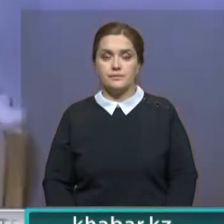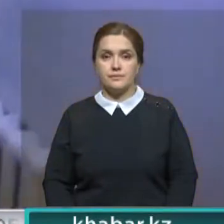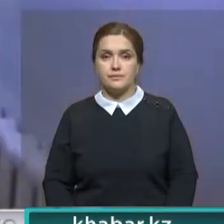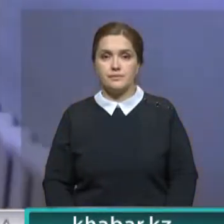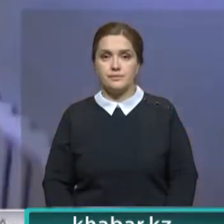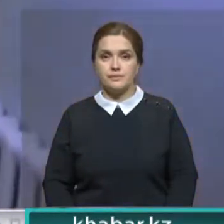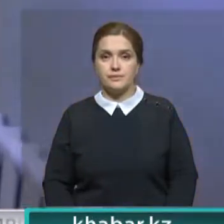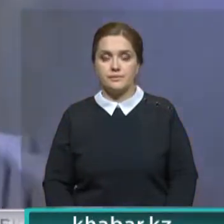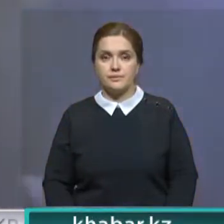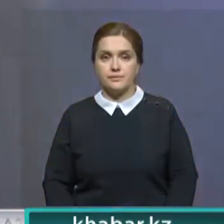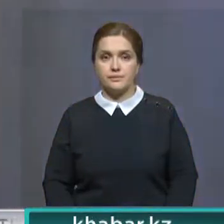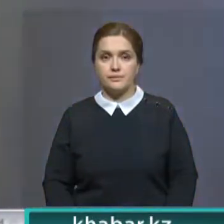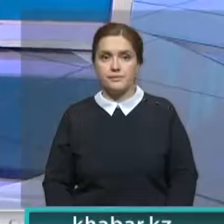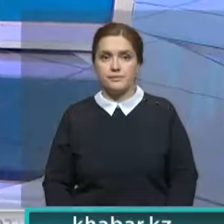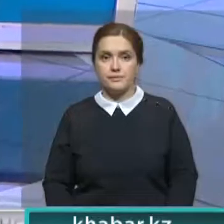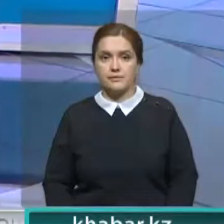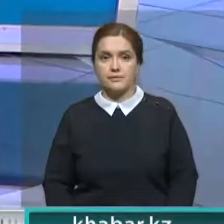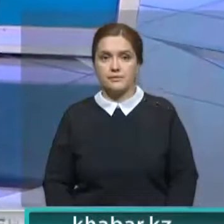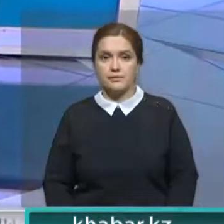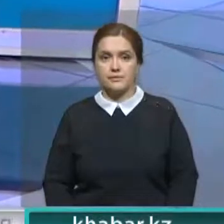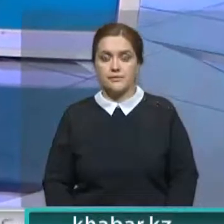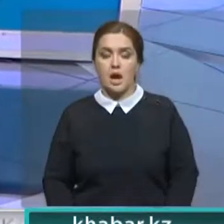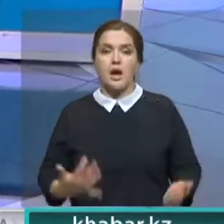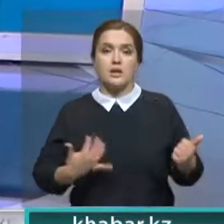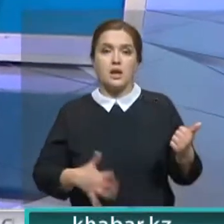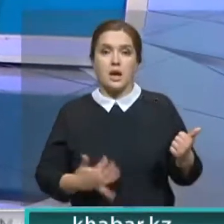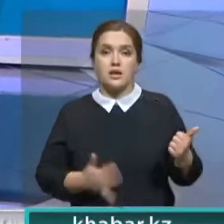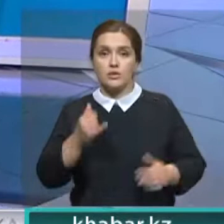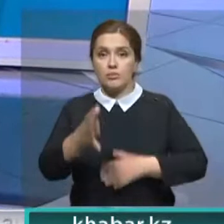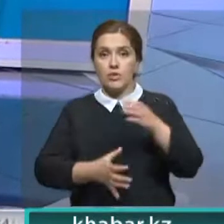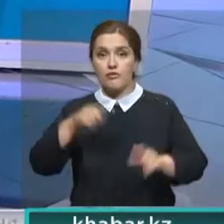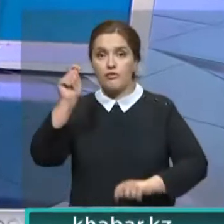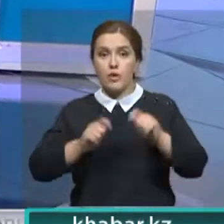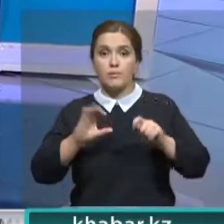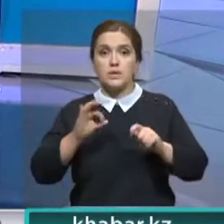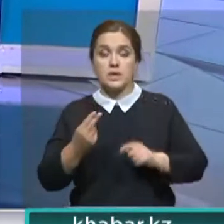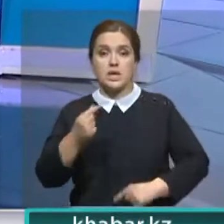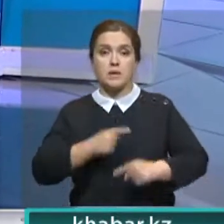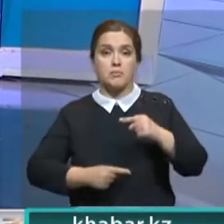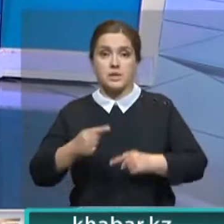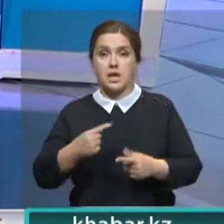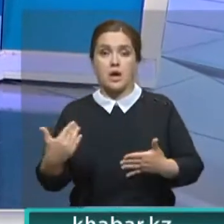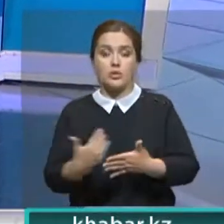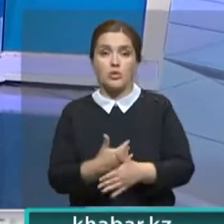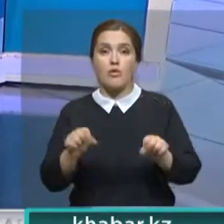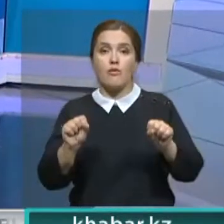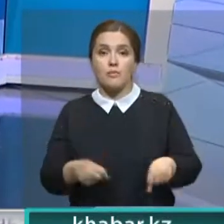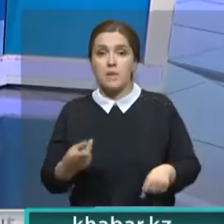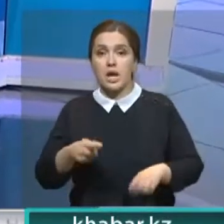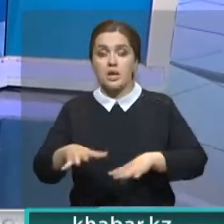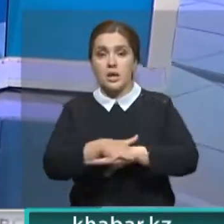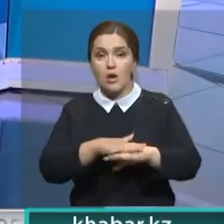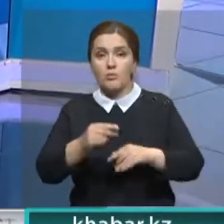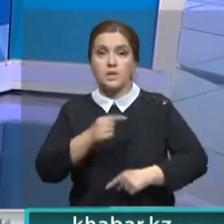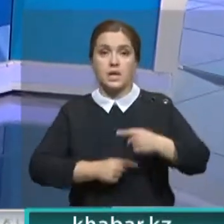Акмаханов. Итоги дня. В Таразе проходит международный форум «Социальное предпринимательство». Новые